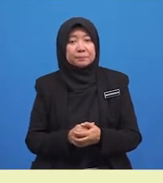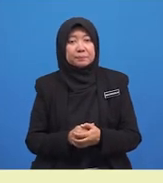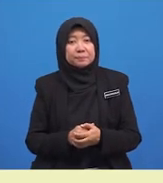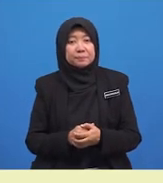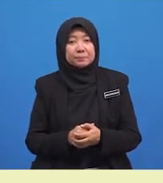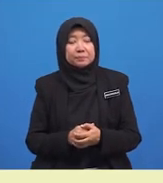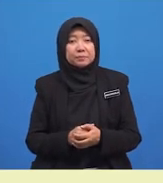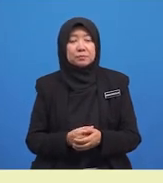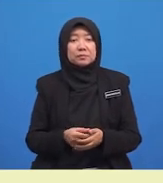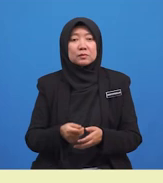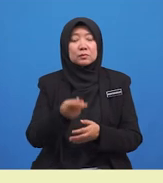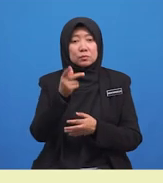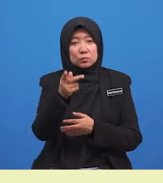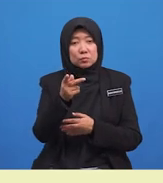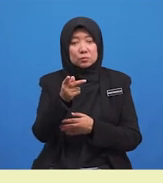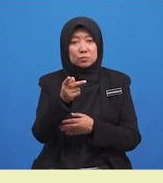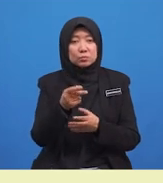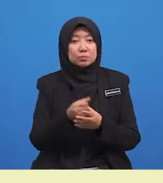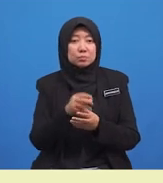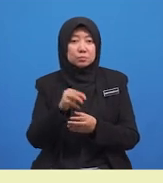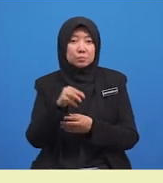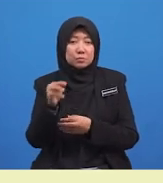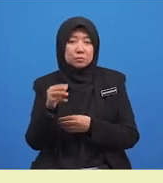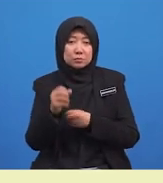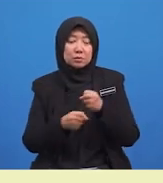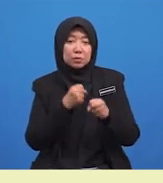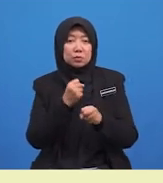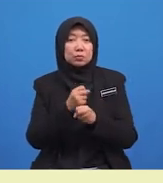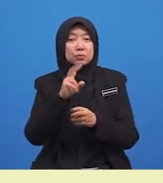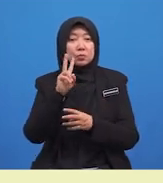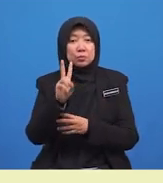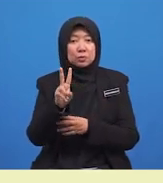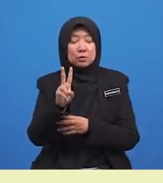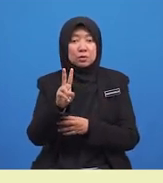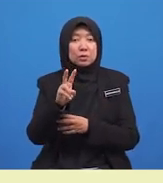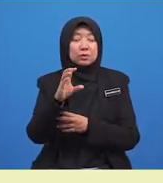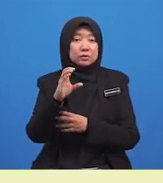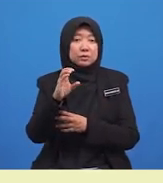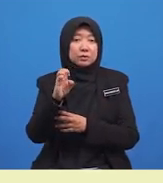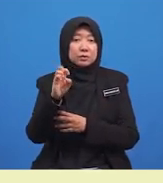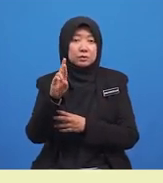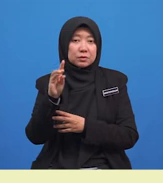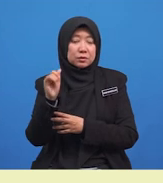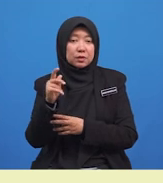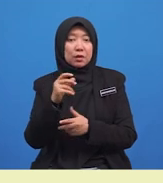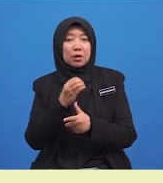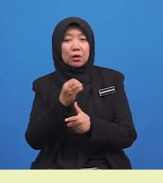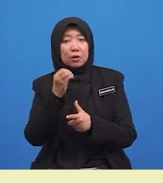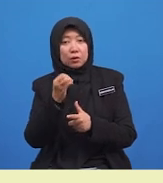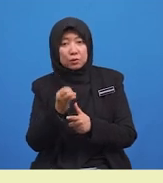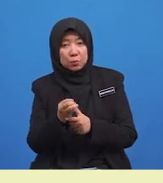Kamu murid tahun dua cerdik atau dua cerdas? Taukah kamu